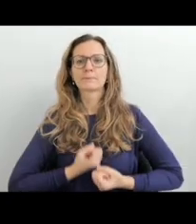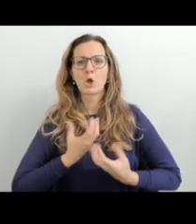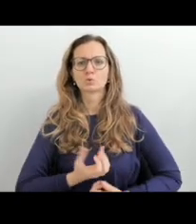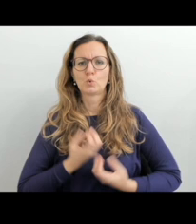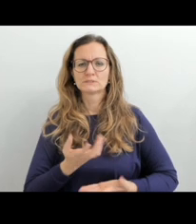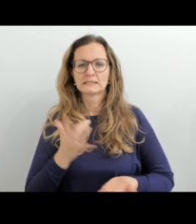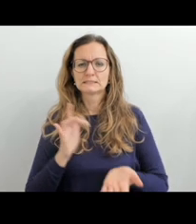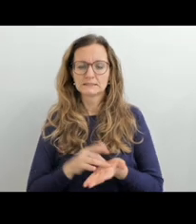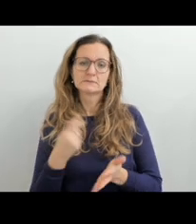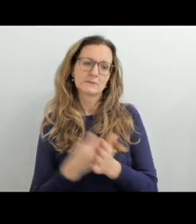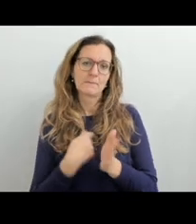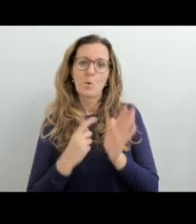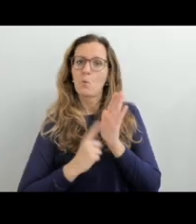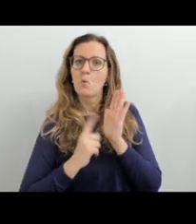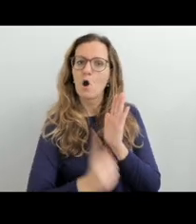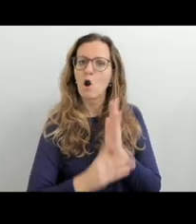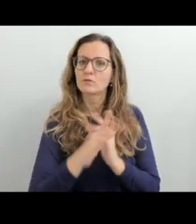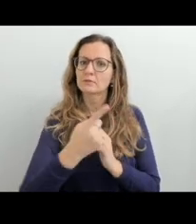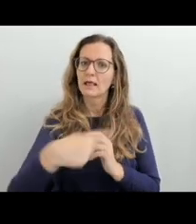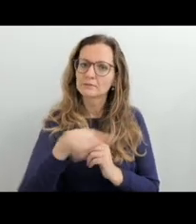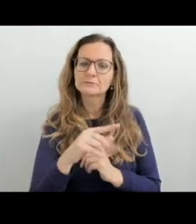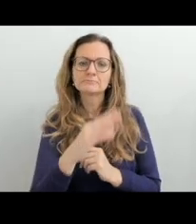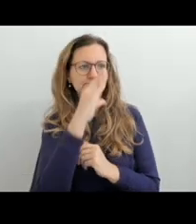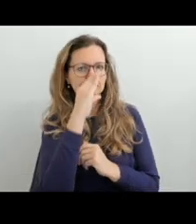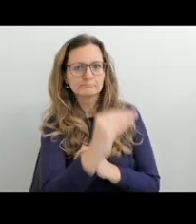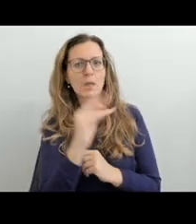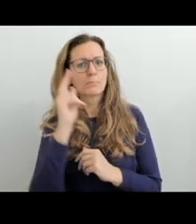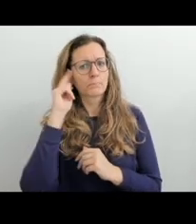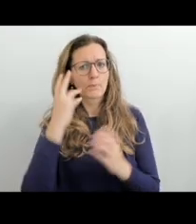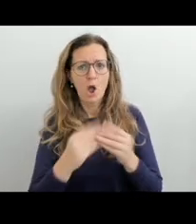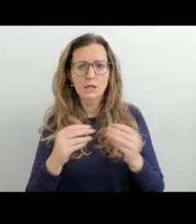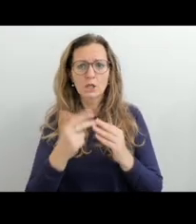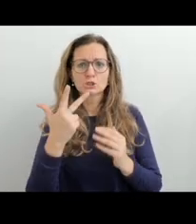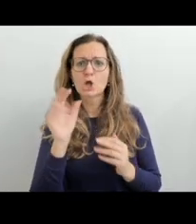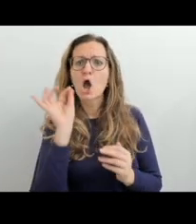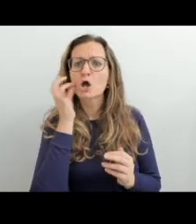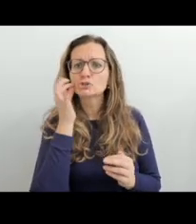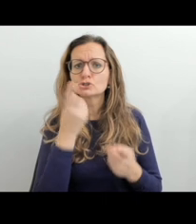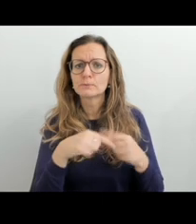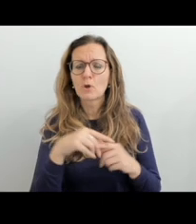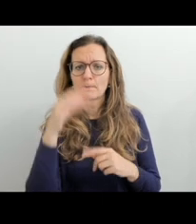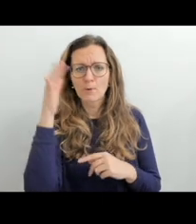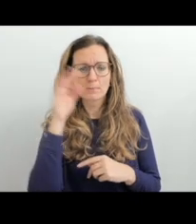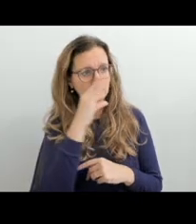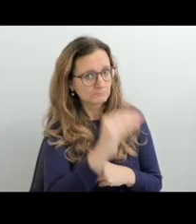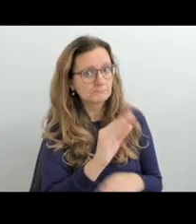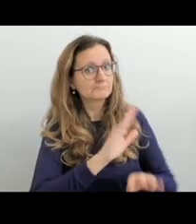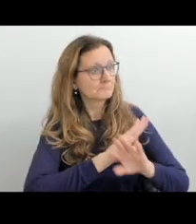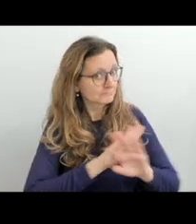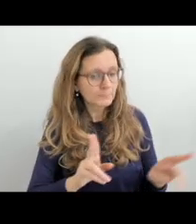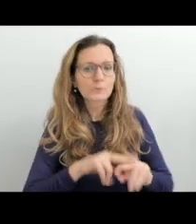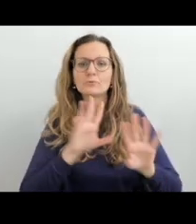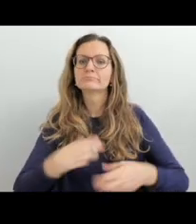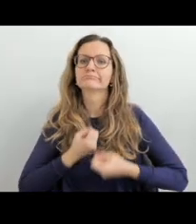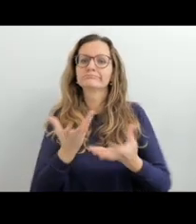pohádkou o popelce. Pokud se chceme soustředit na kompetenci tzv. produkce, tak žáci mohou se podívat na